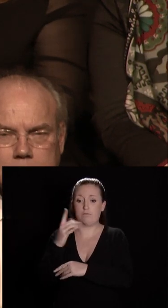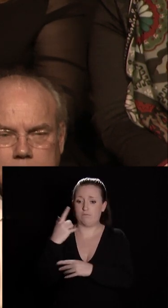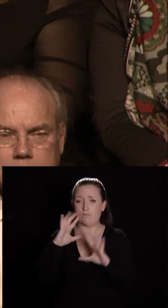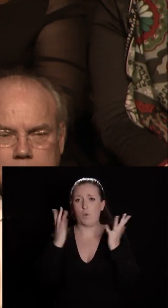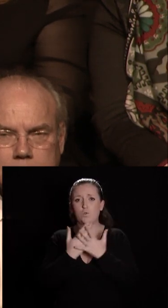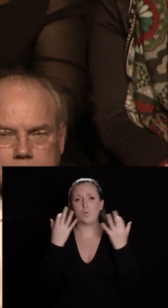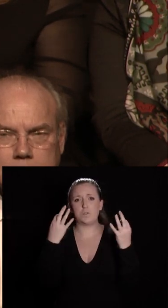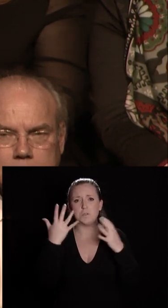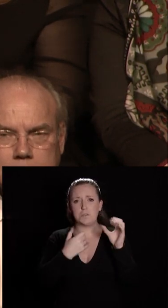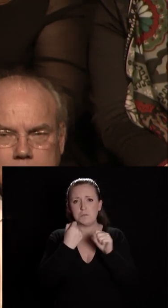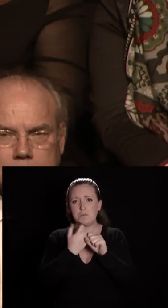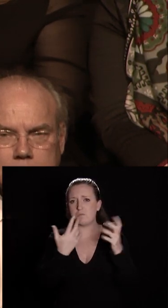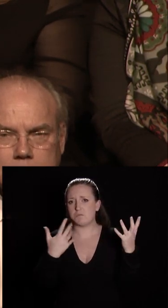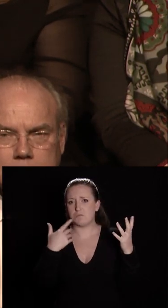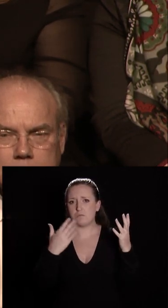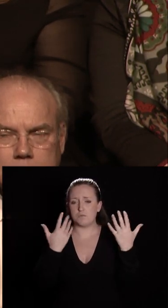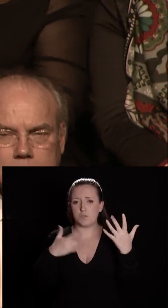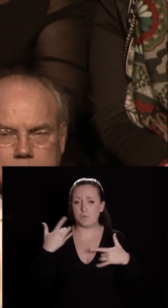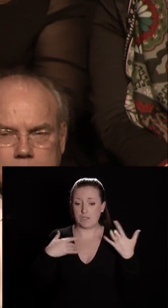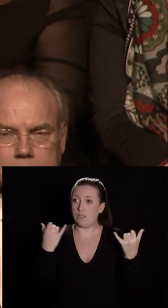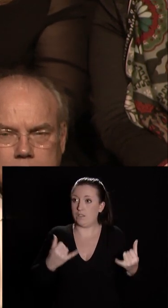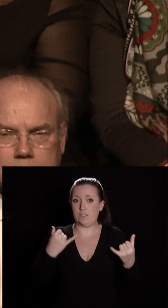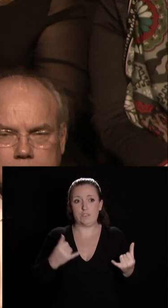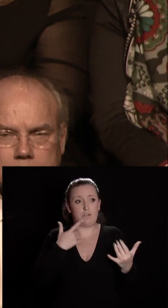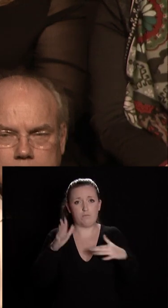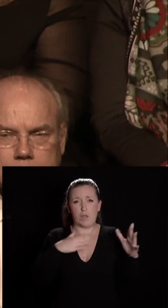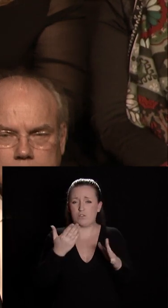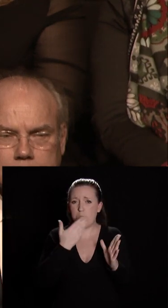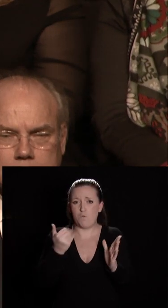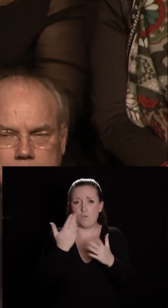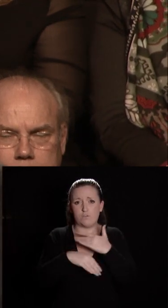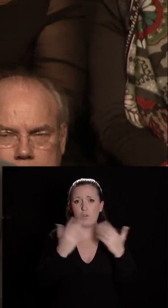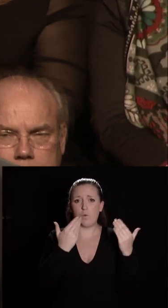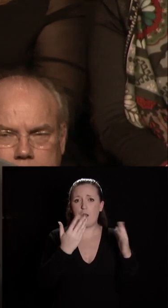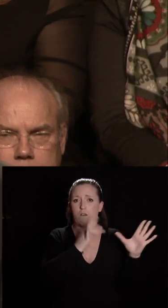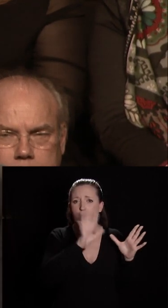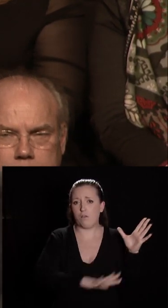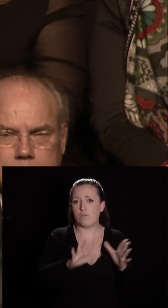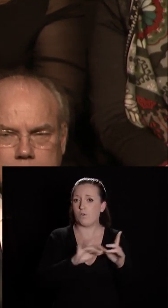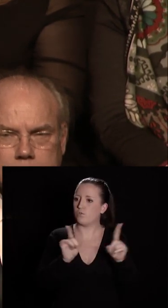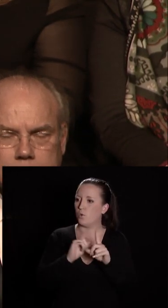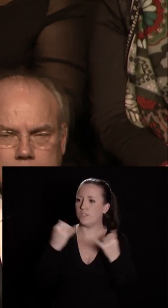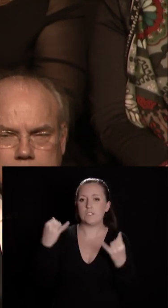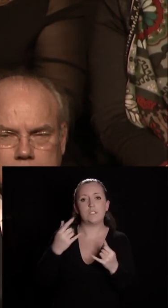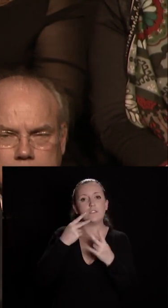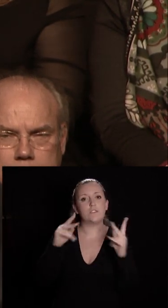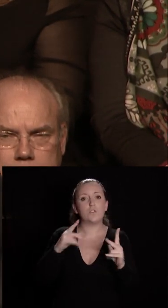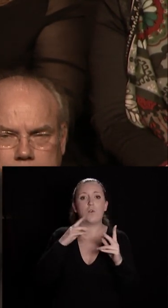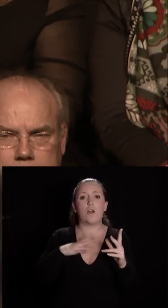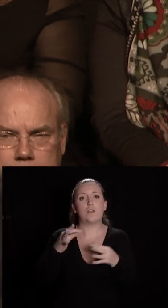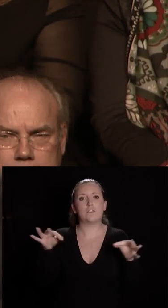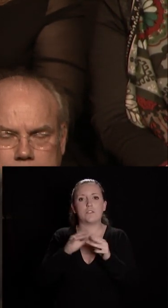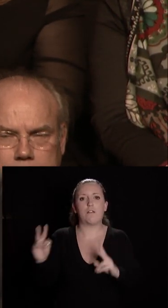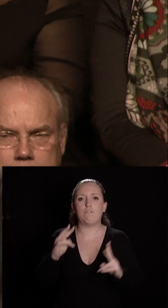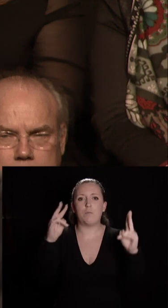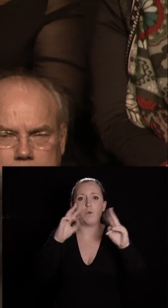en France un de ceux qui fonctionnent le mieux la musique dans notre ville c'est aussi la nouvelle vapeur inaugurée il y a moins d'un an dans une salle qui peut désormais accueillir 1200